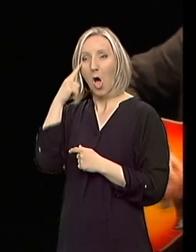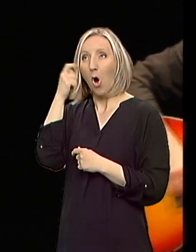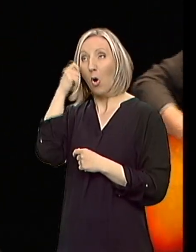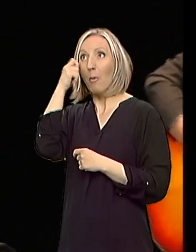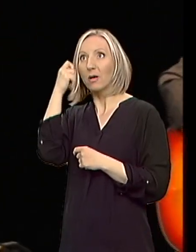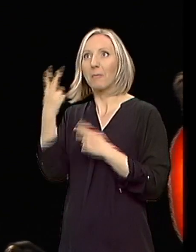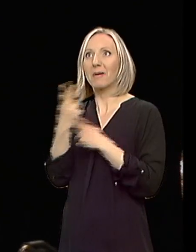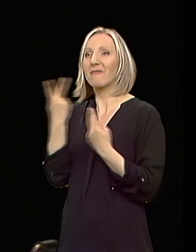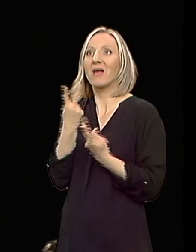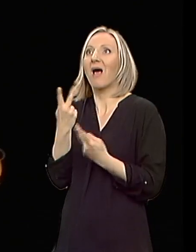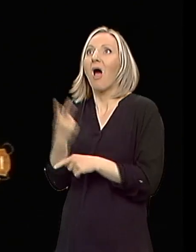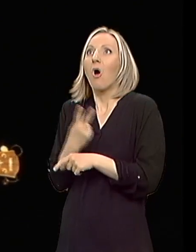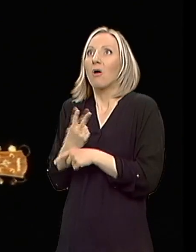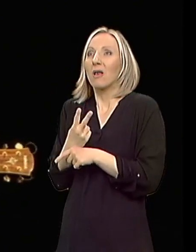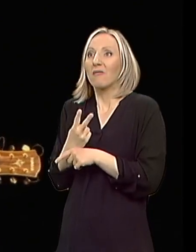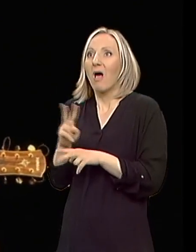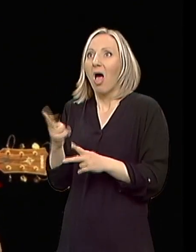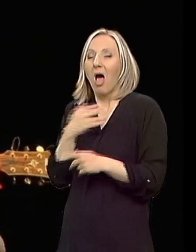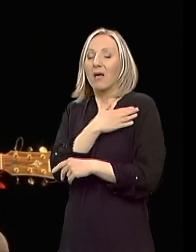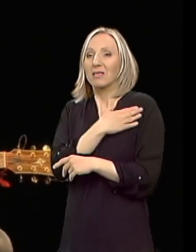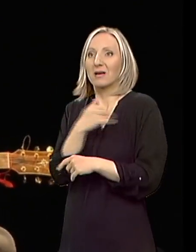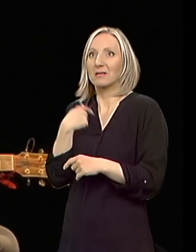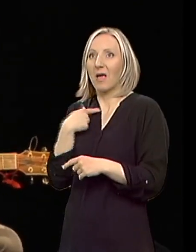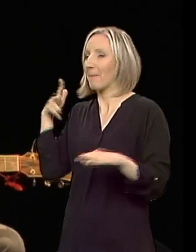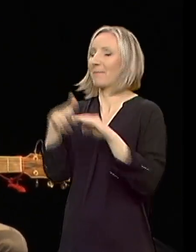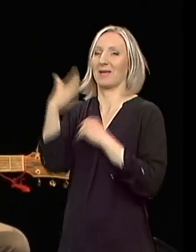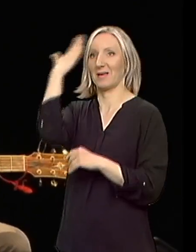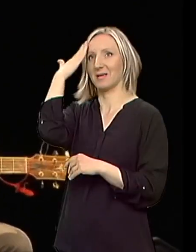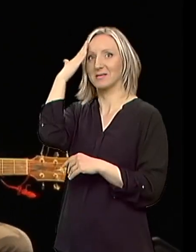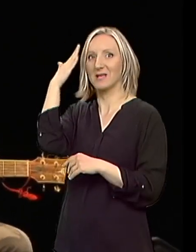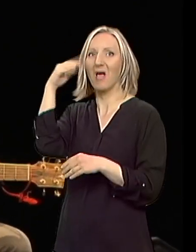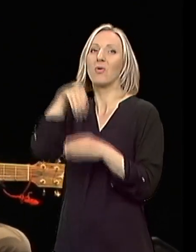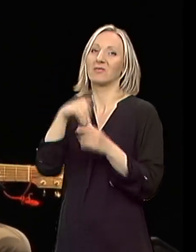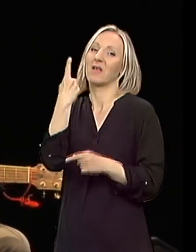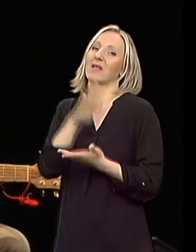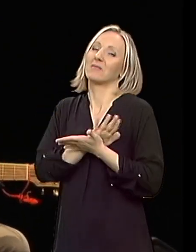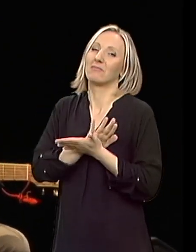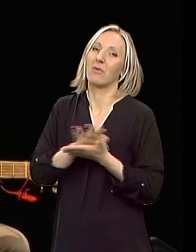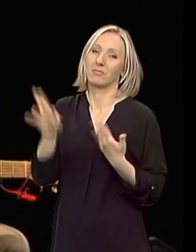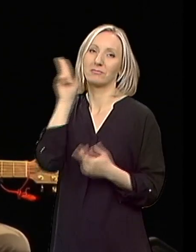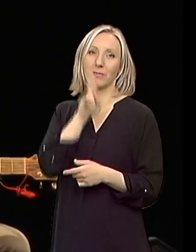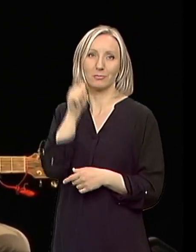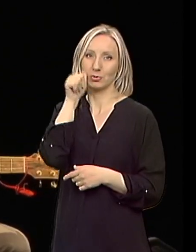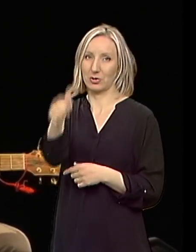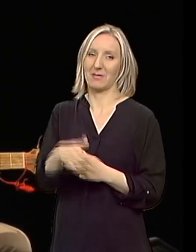Vlaki trkaj, nadlog prekinuca i jedan sasvim običan dan.